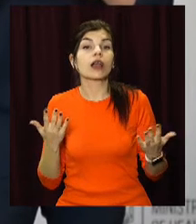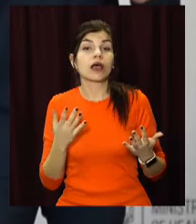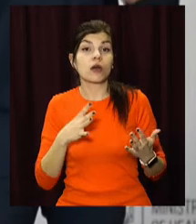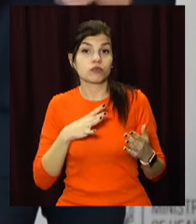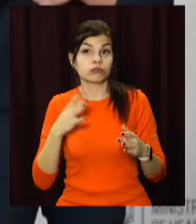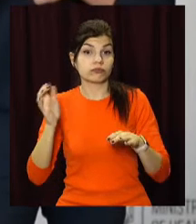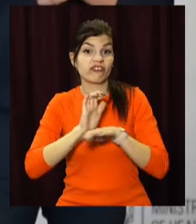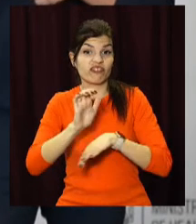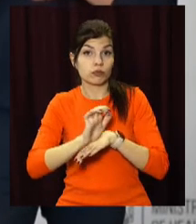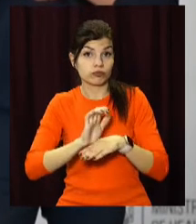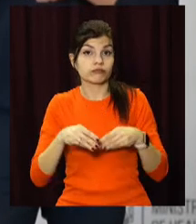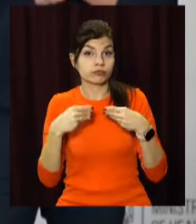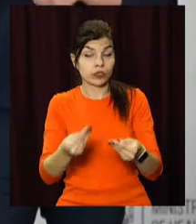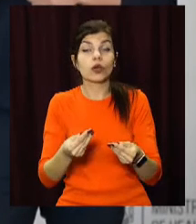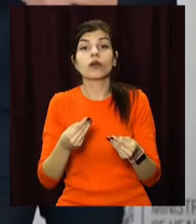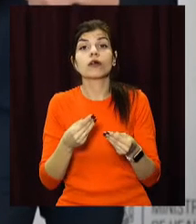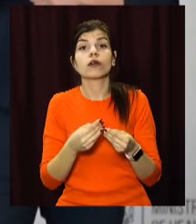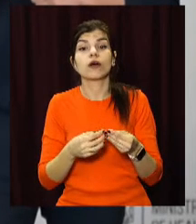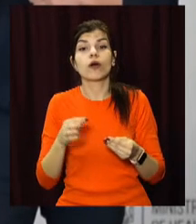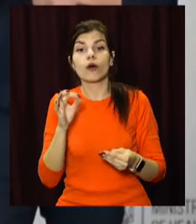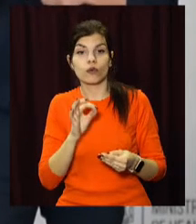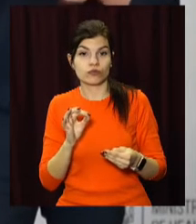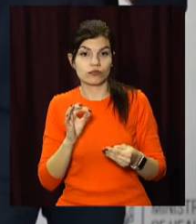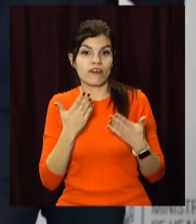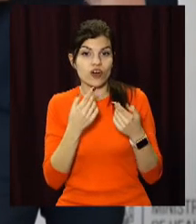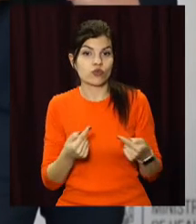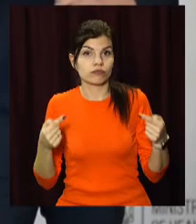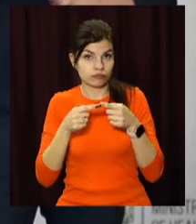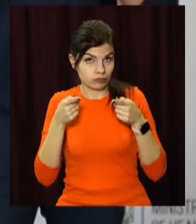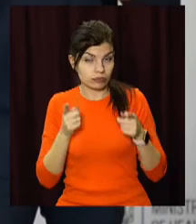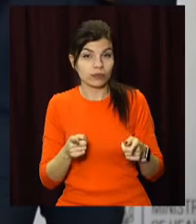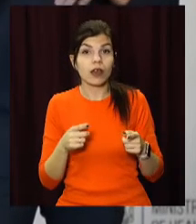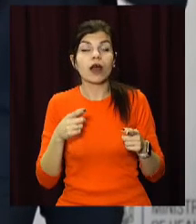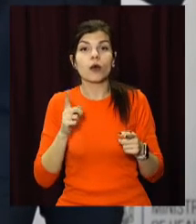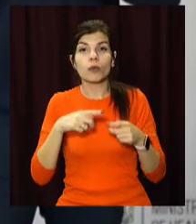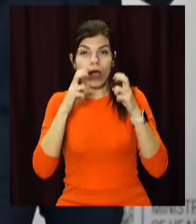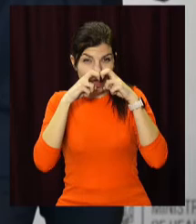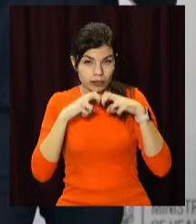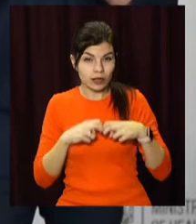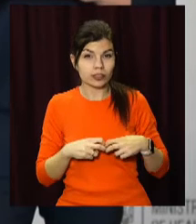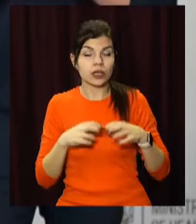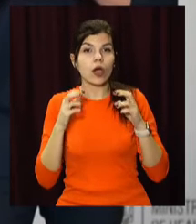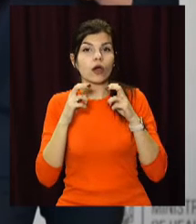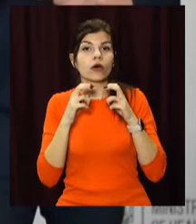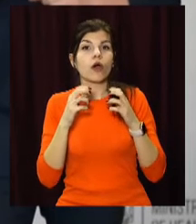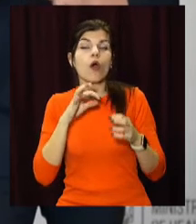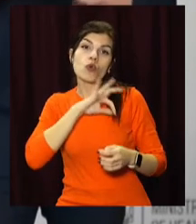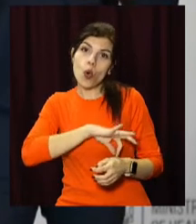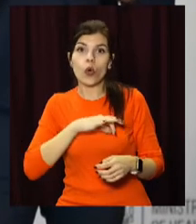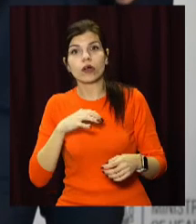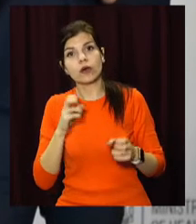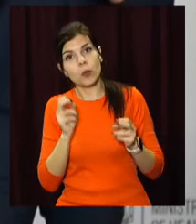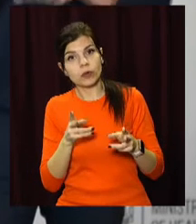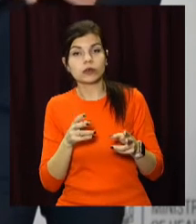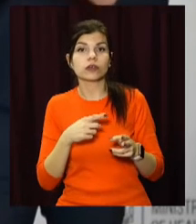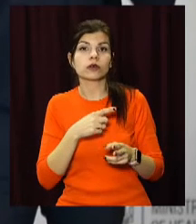виробником, щодо автентичності їх, також проведення аналізу користь-ризик, а також клінічних